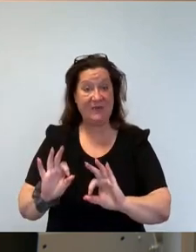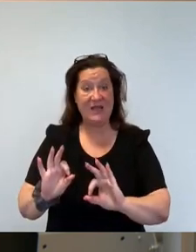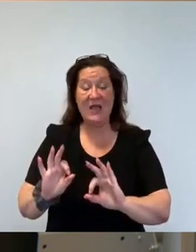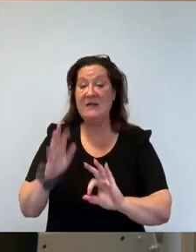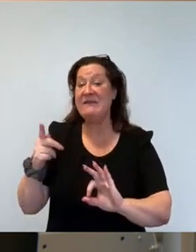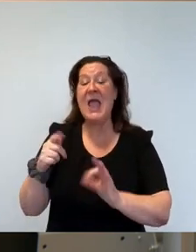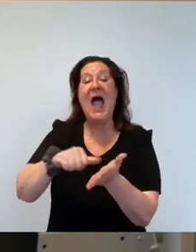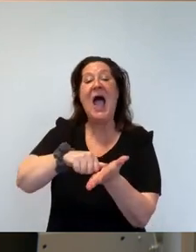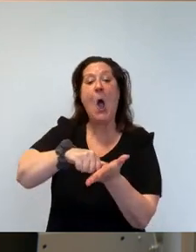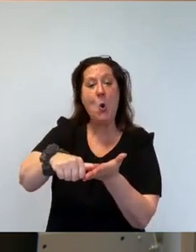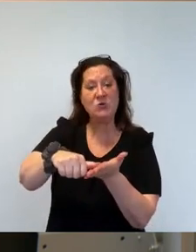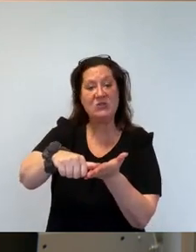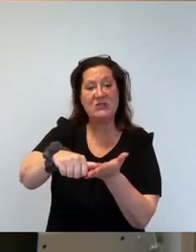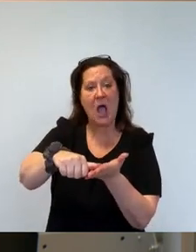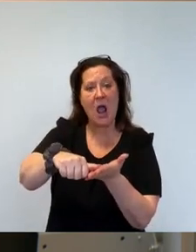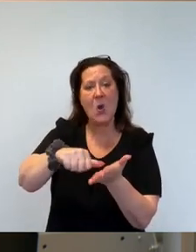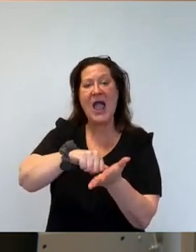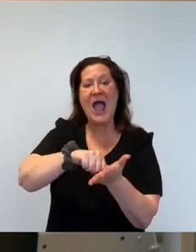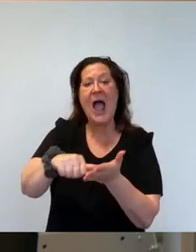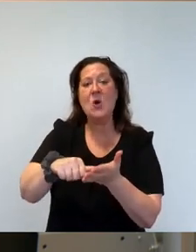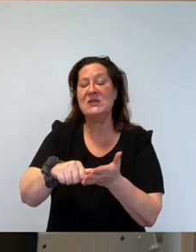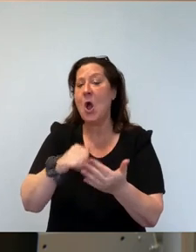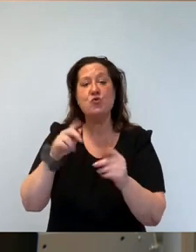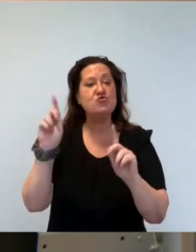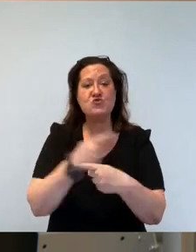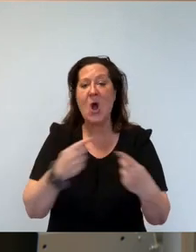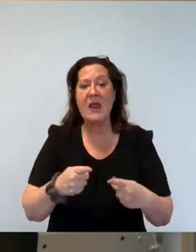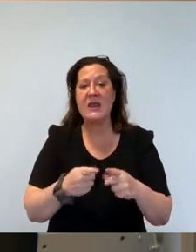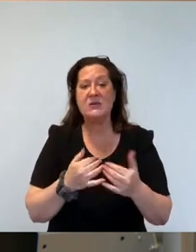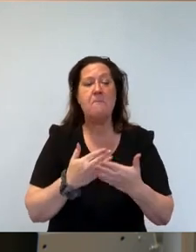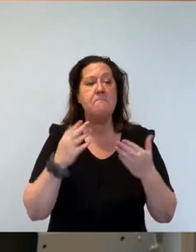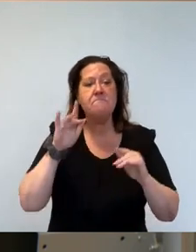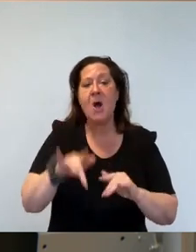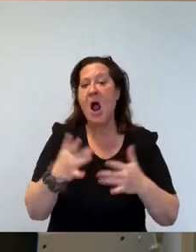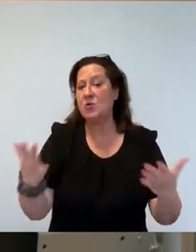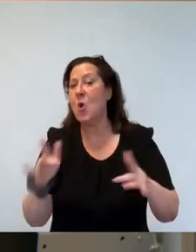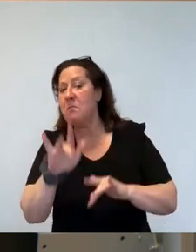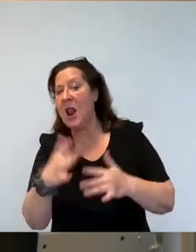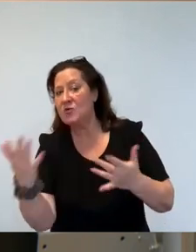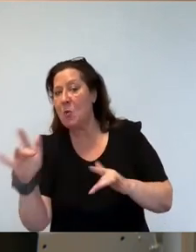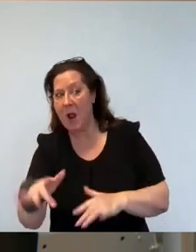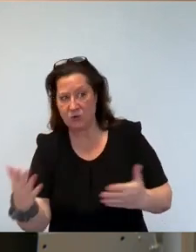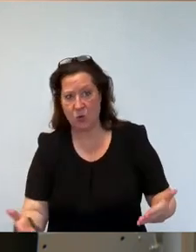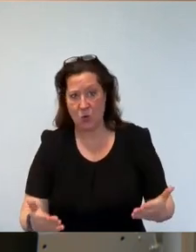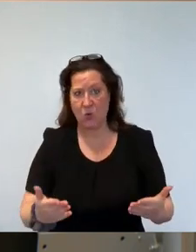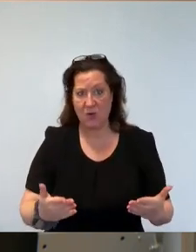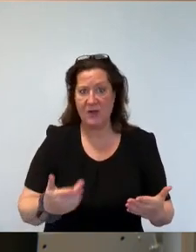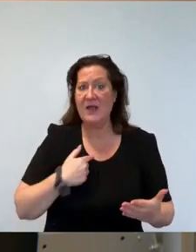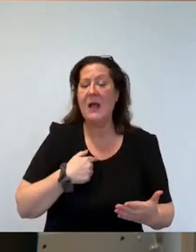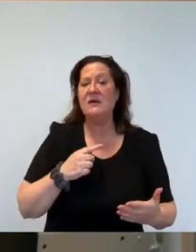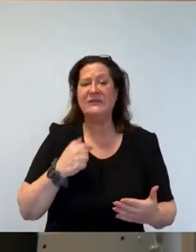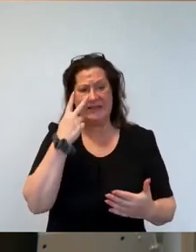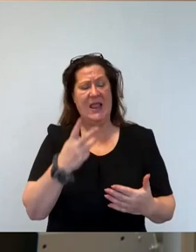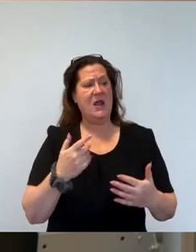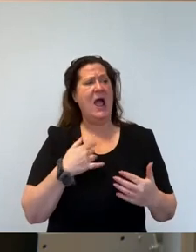von Leistungen hier kein Flickenteppich entstehen darf. Das haben wir auch schon gehört und das war unsere Meinung. Im Moment sehen wir genau das Gegenteil. Alle